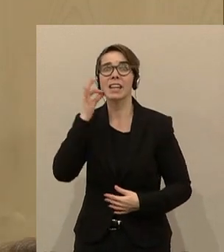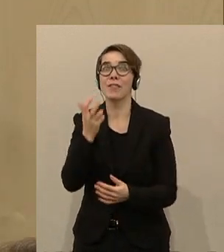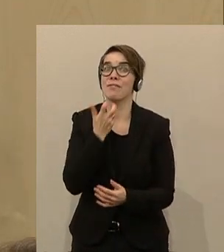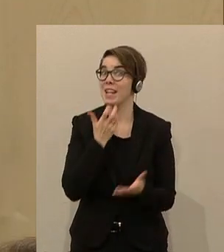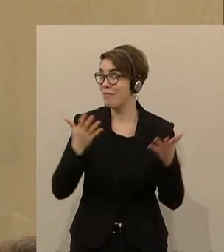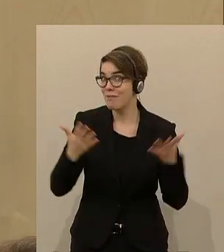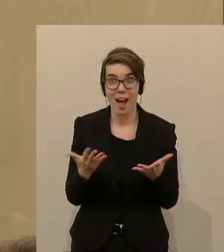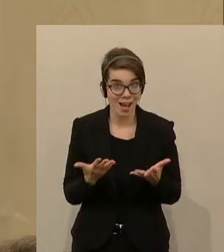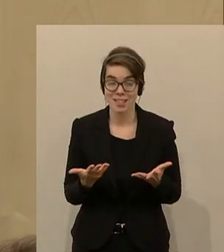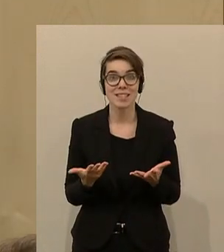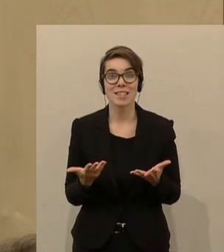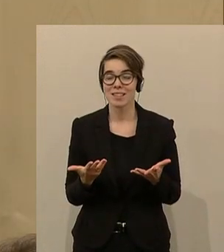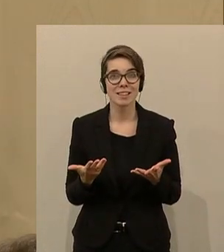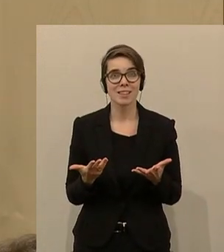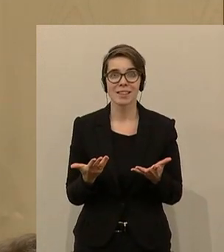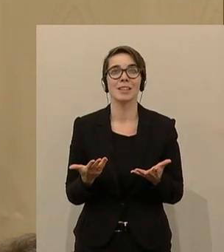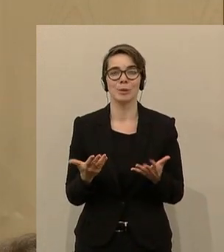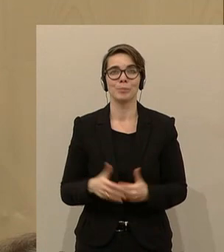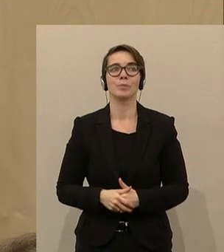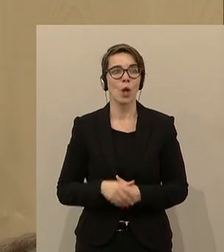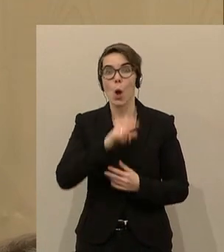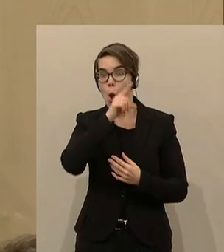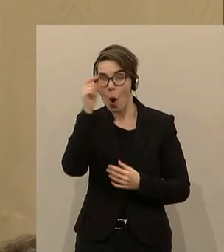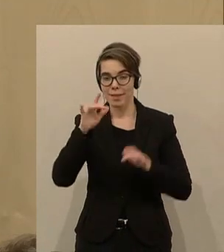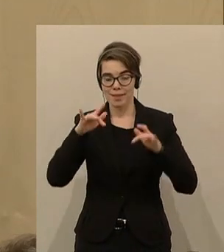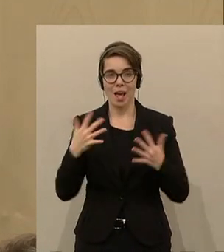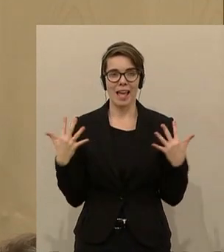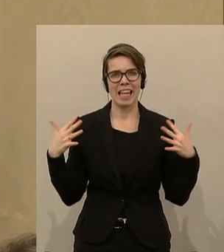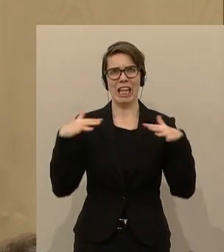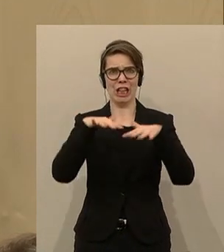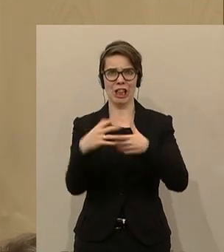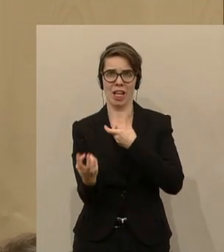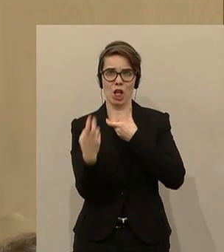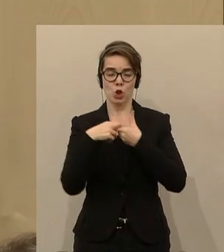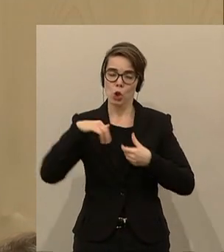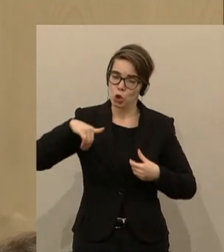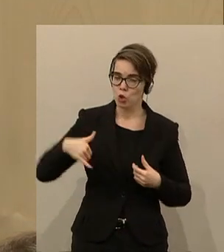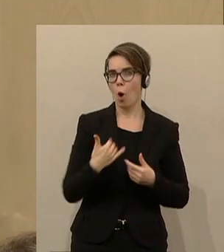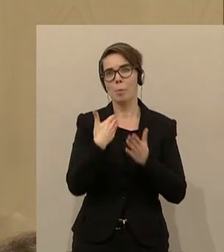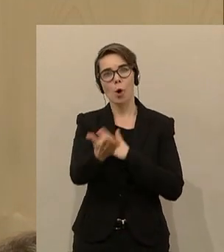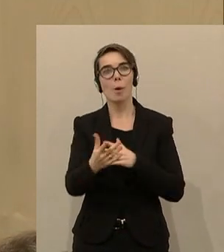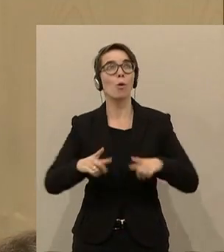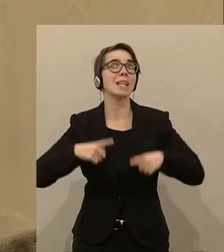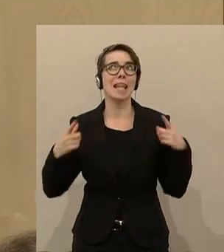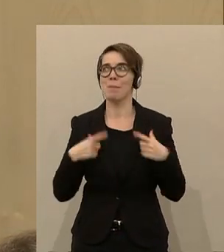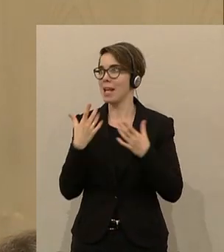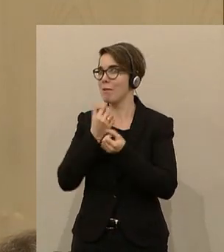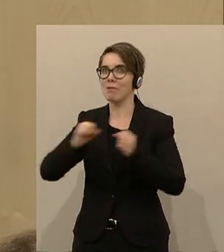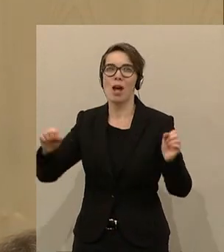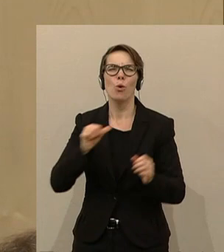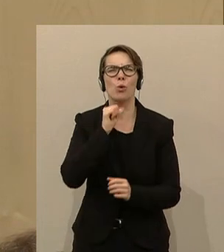Die Wienerinnen und Wiener wollen nämlich, dass die Leute hier integriert werden, einen Job kriegen und ihr Leben leben können. Und nicht, dass sie